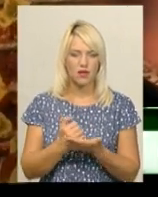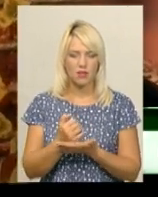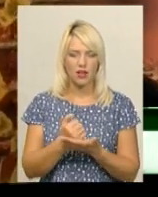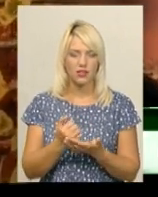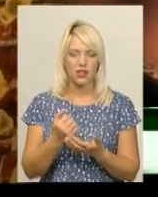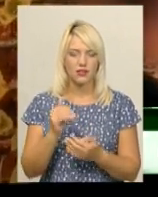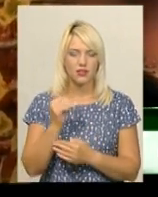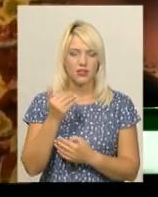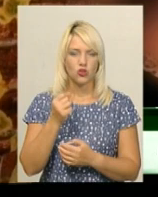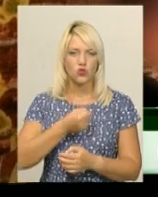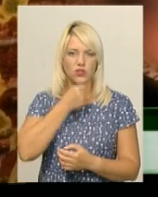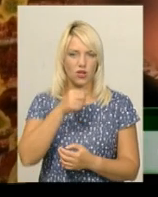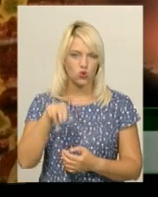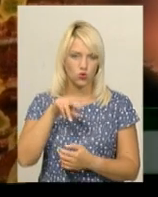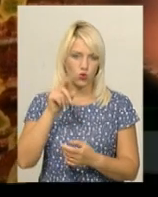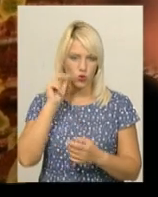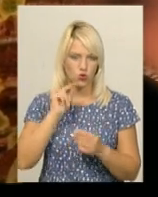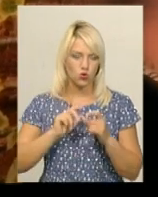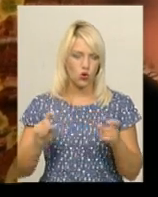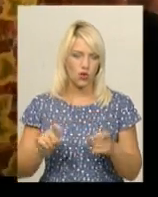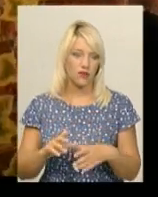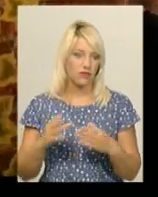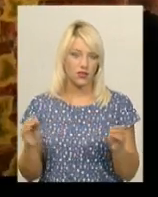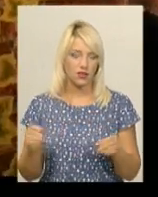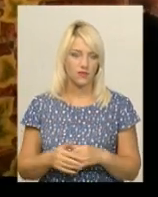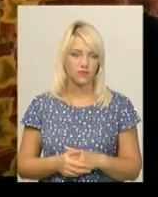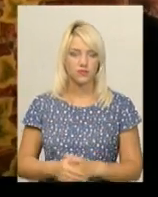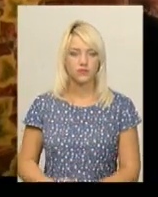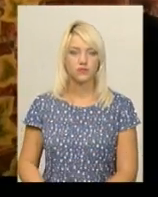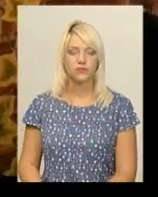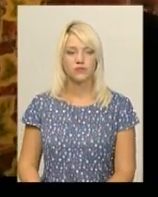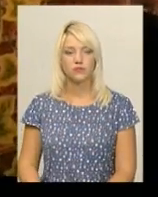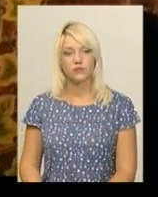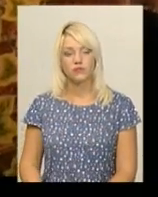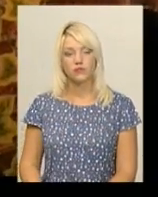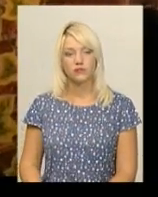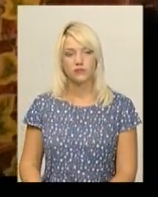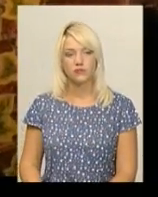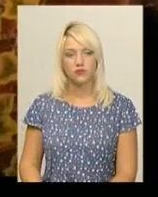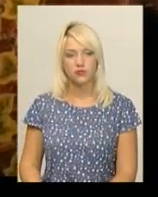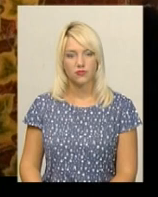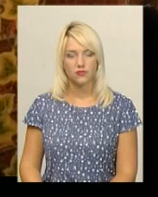Одразу коли вийшла в гості, вийшла по чаю,